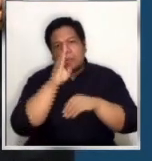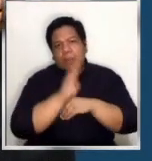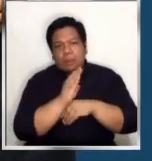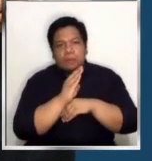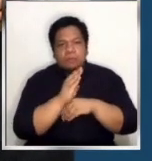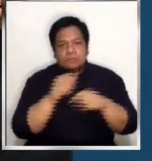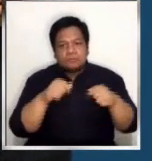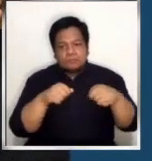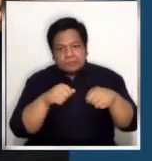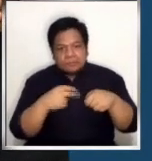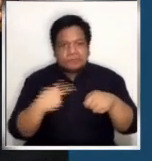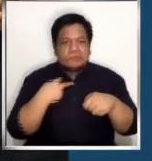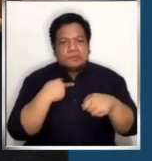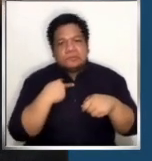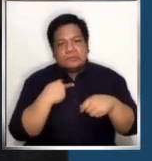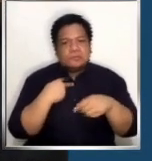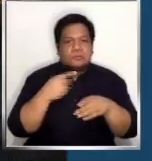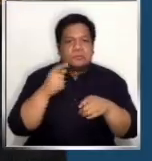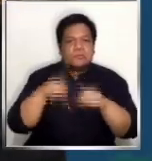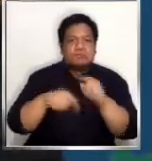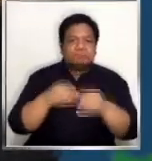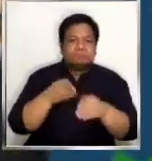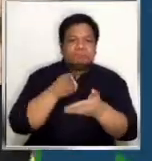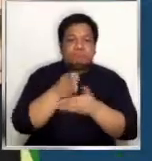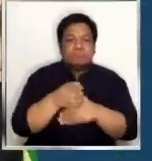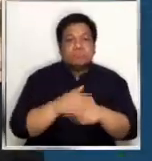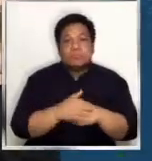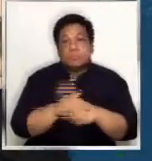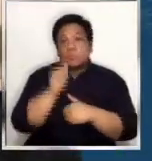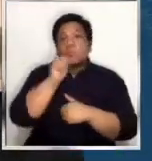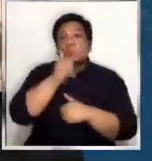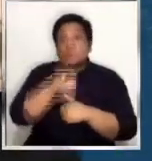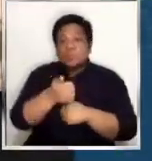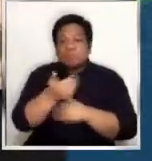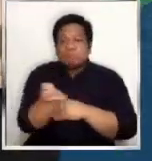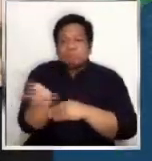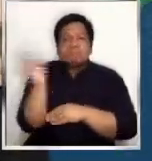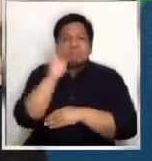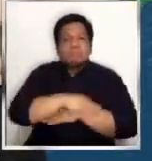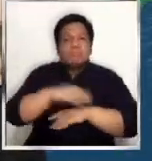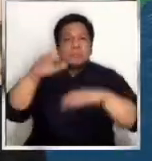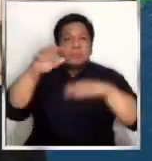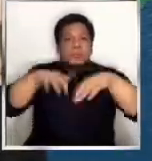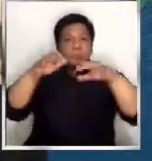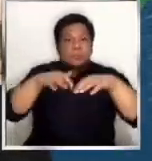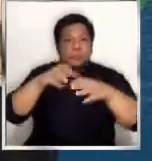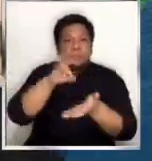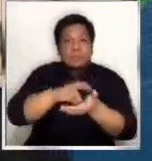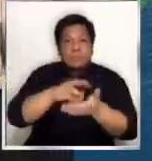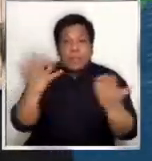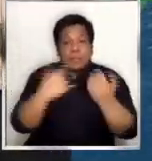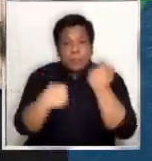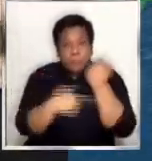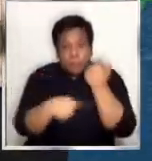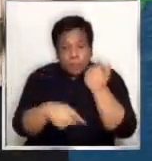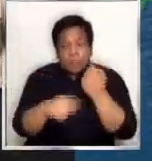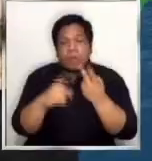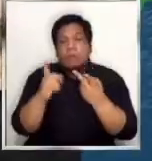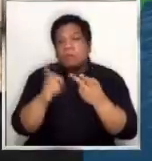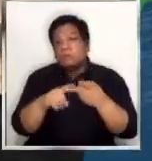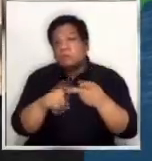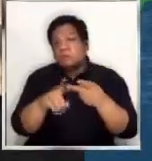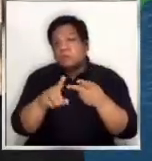hindi makalusot. At bukas mga kapuso, buong araw na may aasahang ulan, dyan sa may Zamboanga, Peninsula, BARMM,